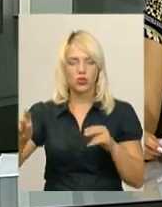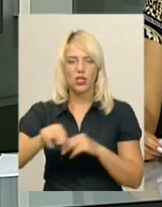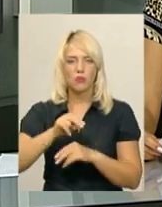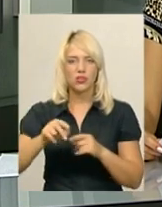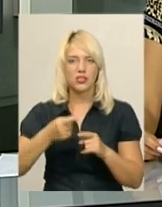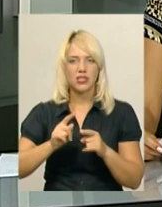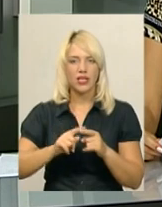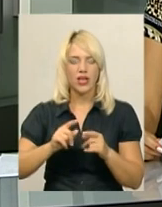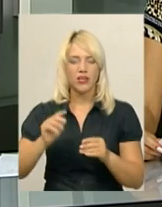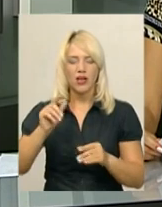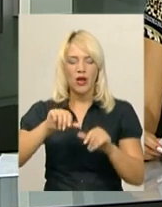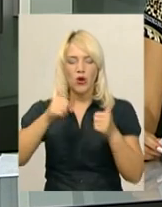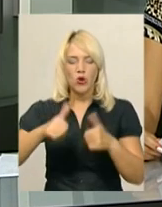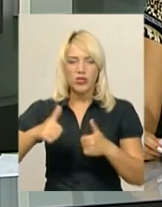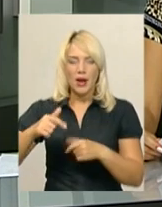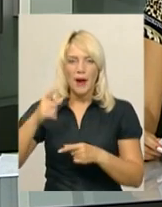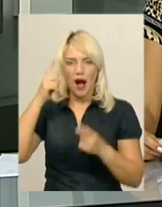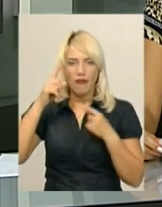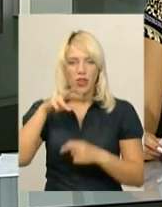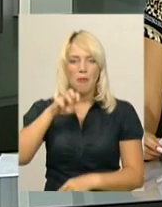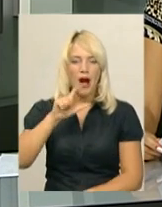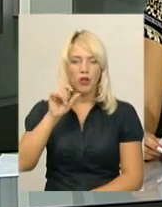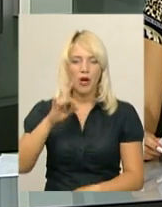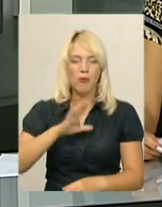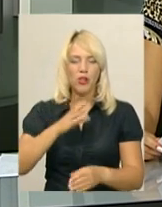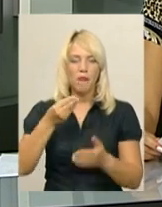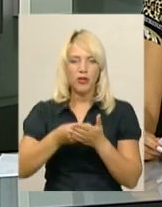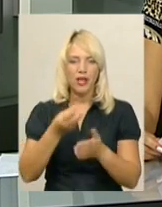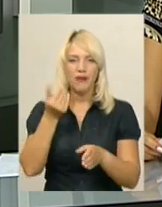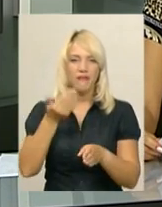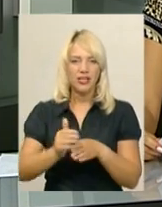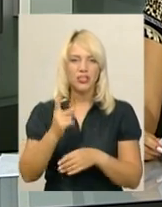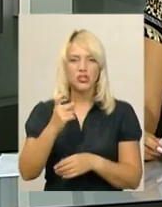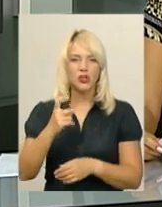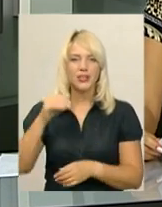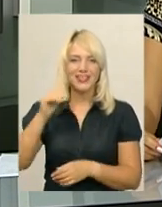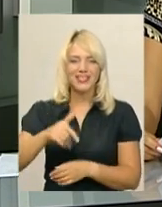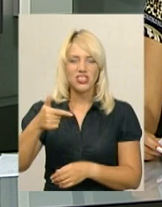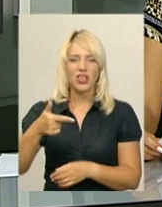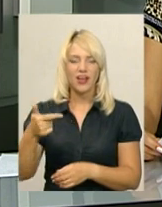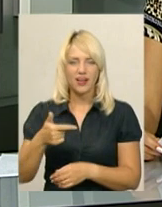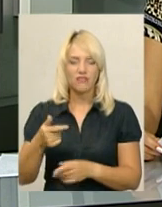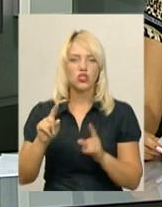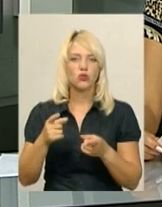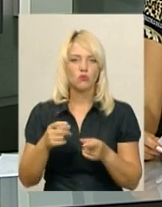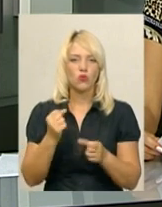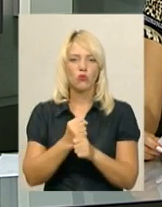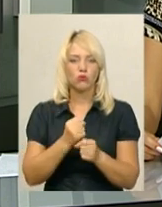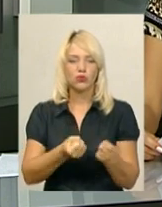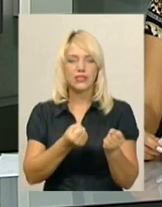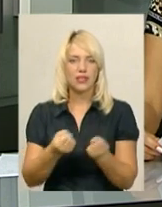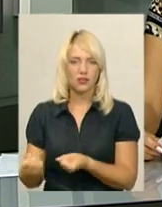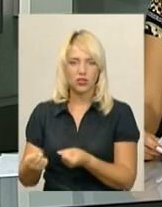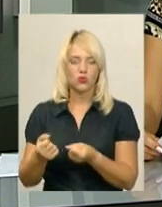конструкції авторства Миколи Мазура з міського бюджету виділили 100 тисяч гривень. Чому роботи затягнулися і коли їх завершать,